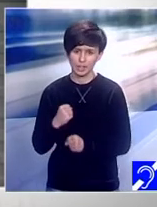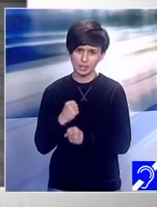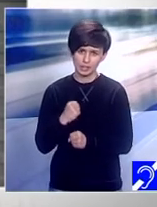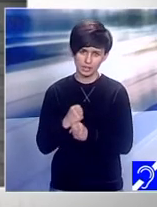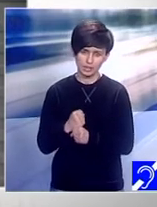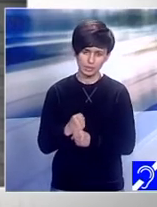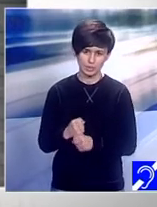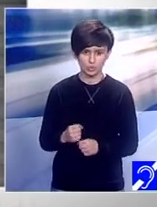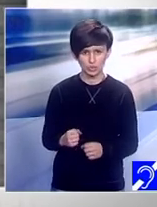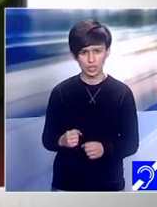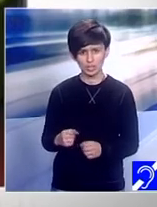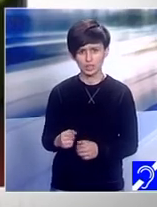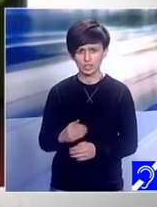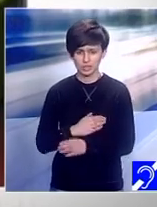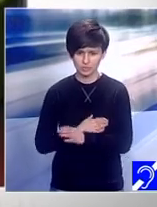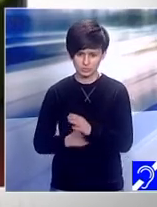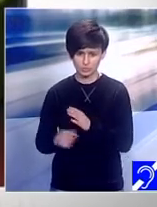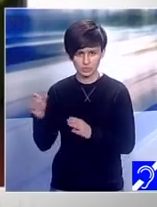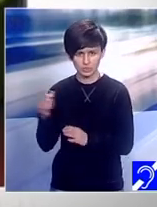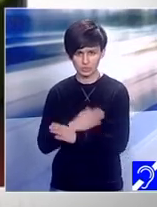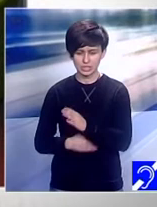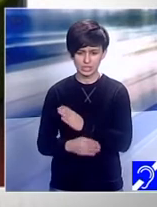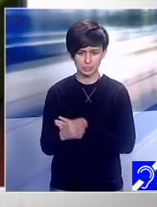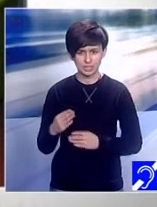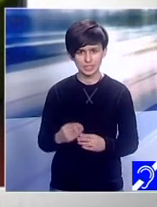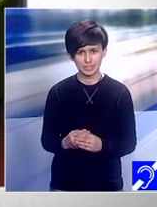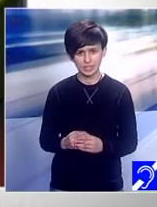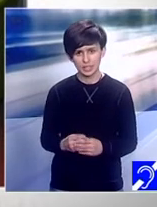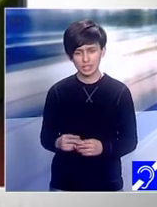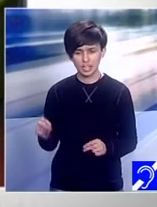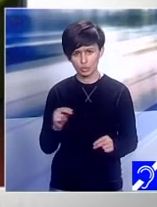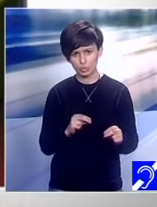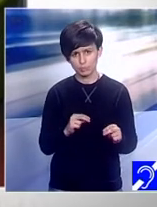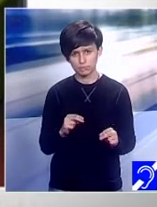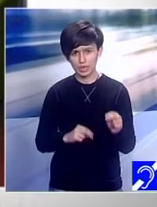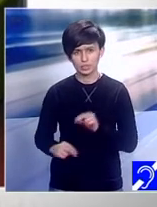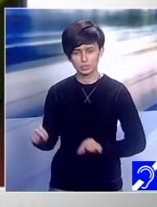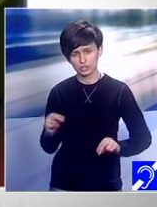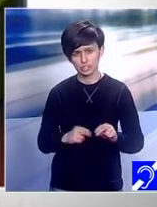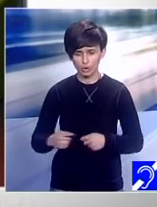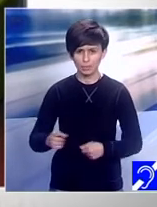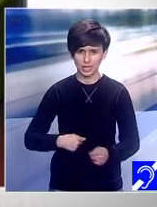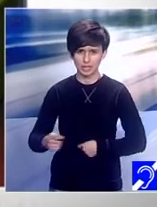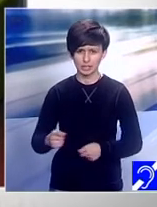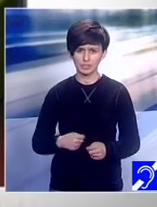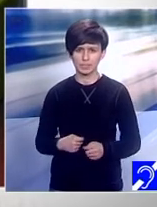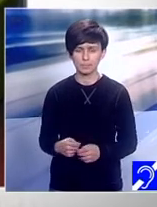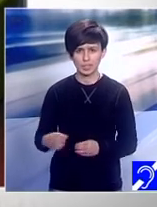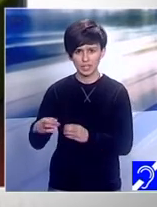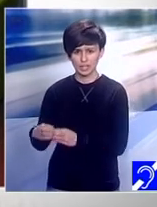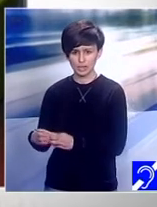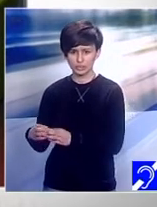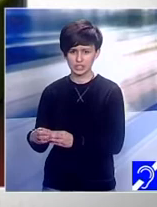companii sau cum să le spunem cooperativă cooperativă care erau munca invalizilor și era o secție cu